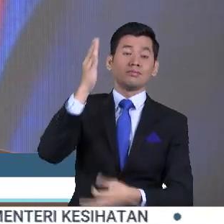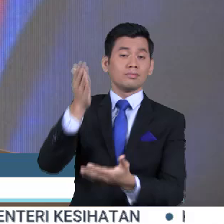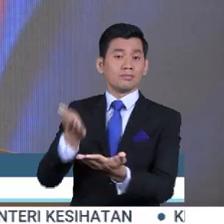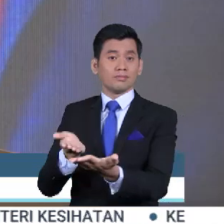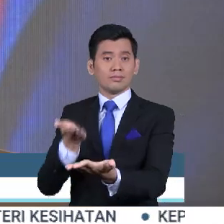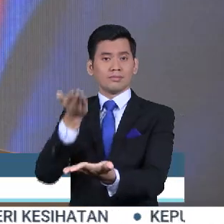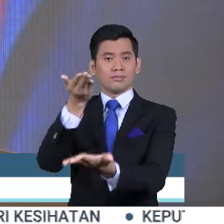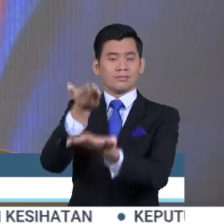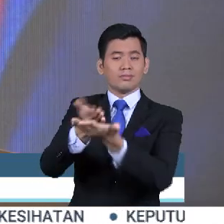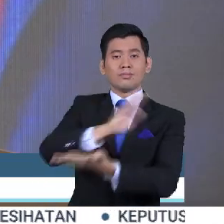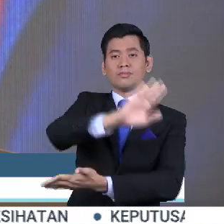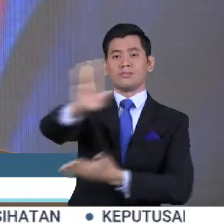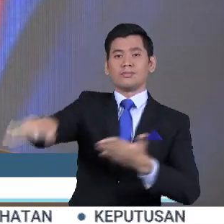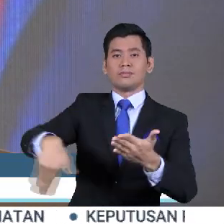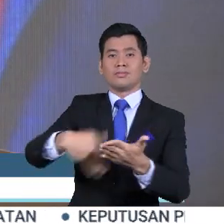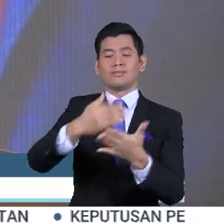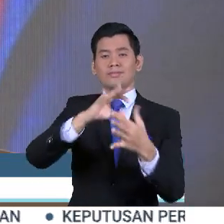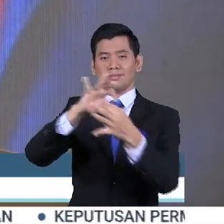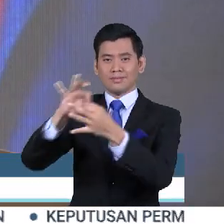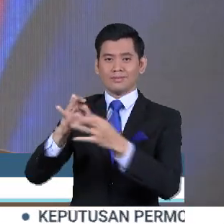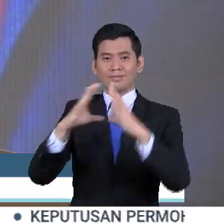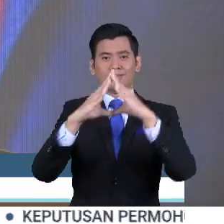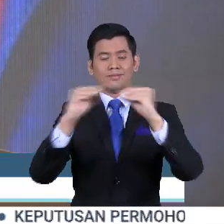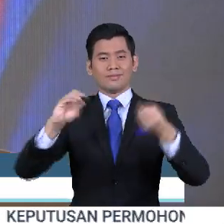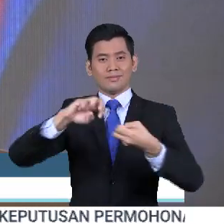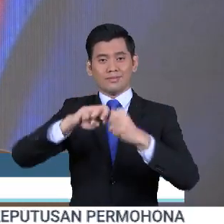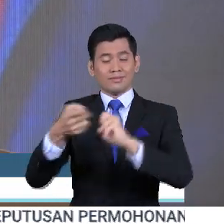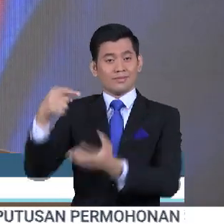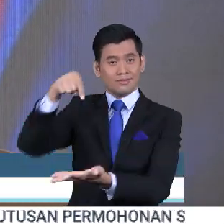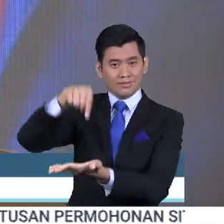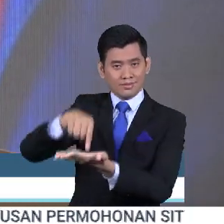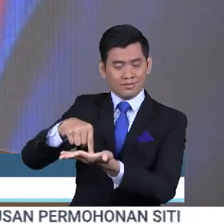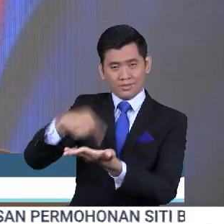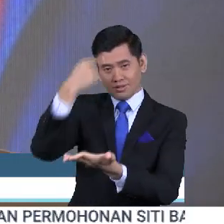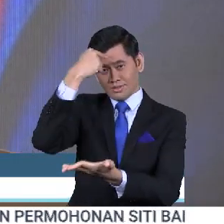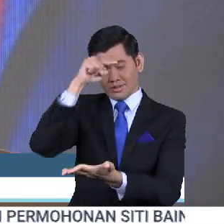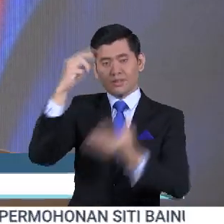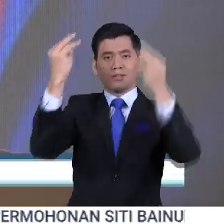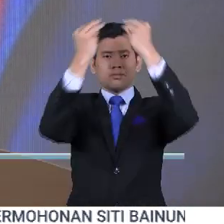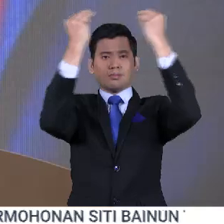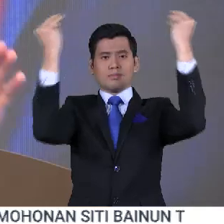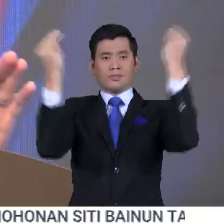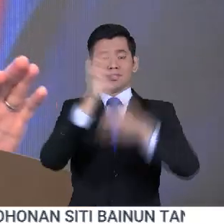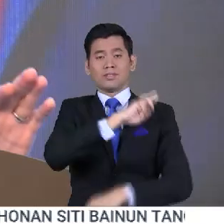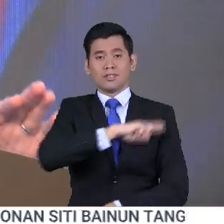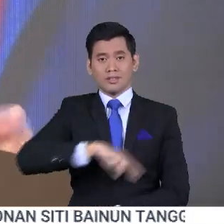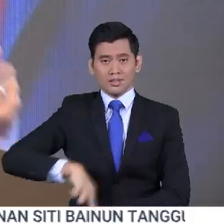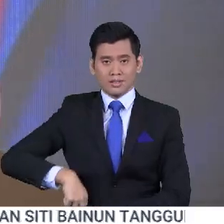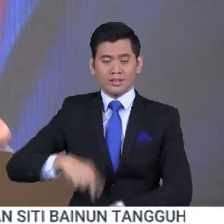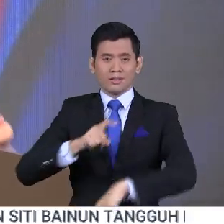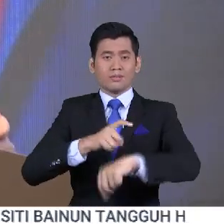menyeruruh bersepadu untuk menjelesaikan masalah ini once and for all kepada majlis raja-raja. Pada masa yang siapa,